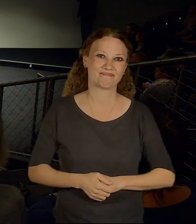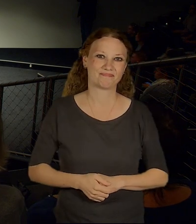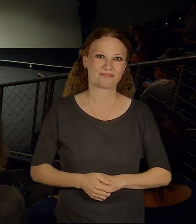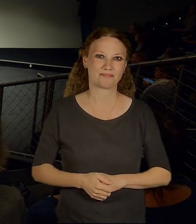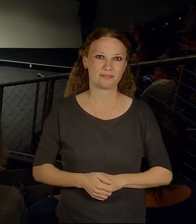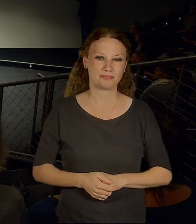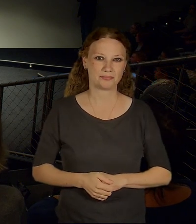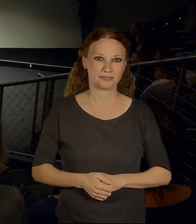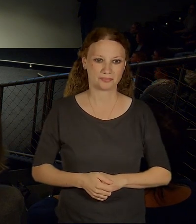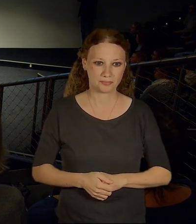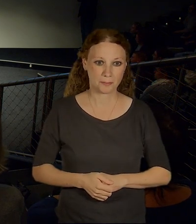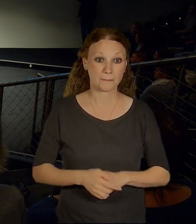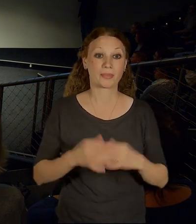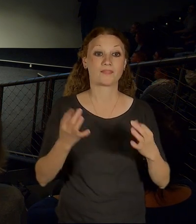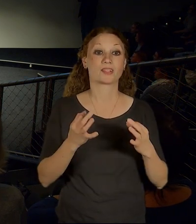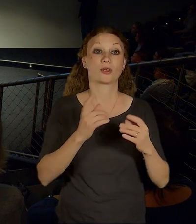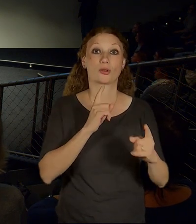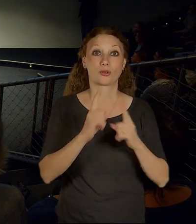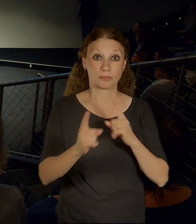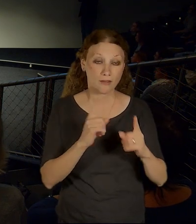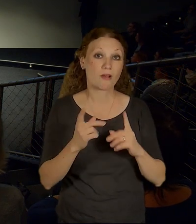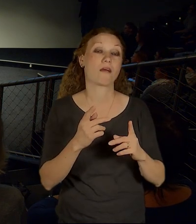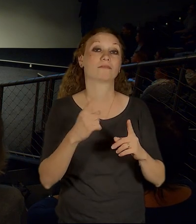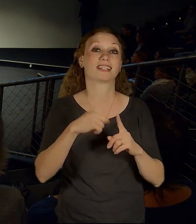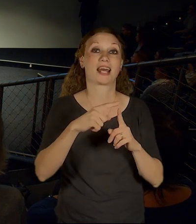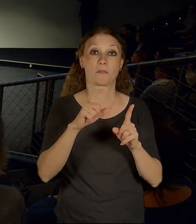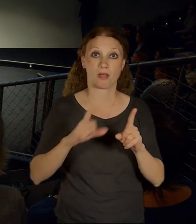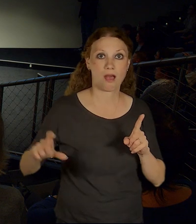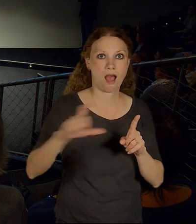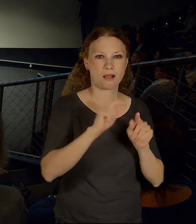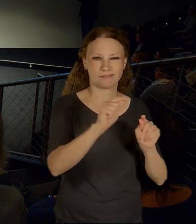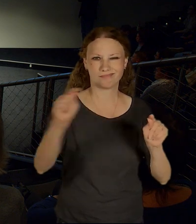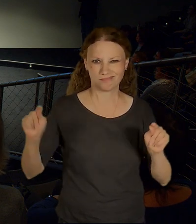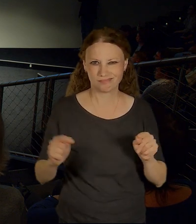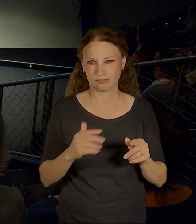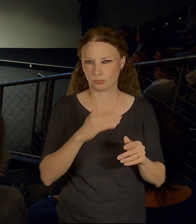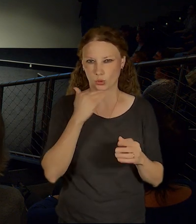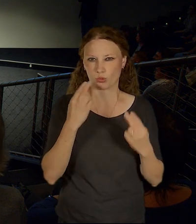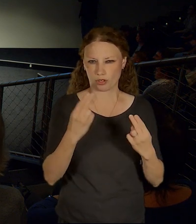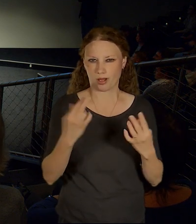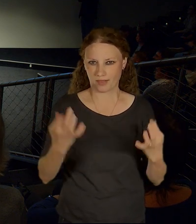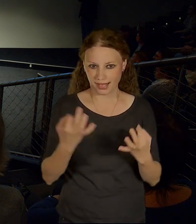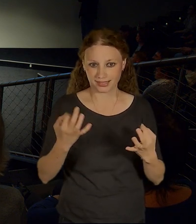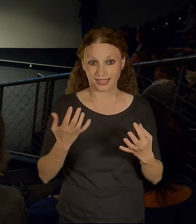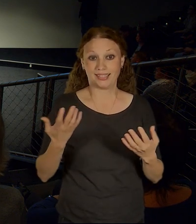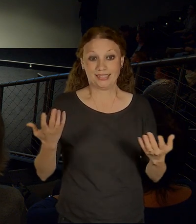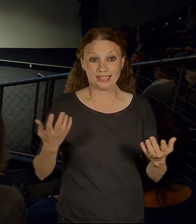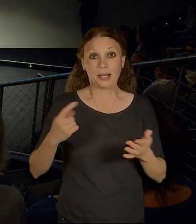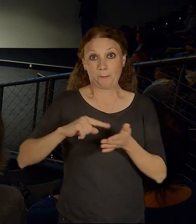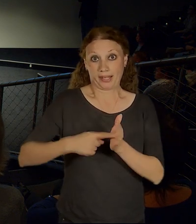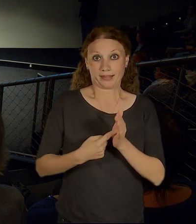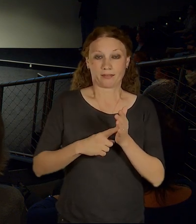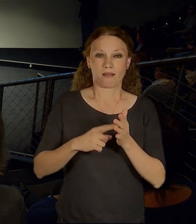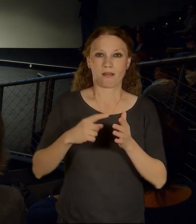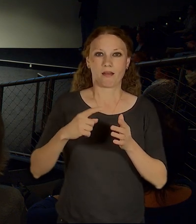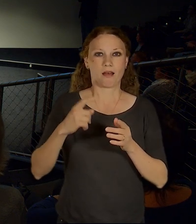Tak ty dopravní terminály jsou strašně důležitá věc. Petr se omlouvá nicméně, dneska